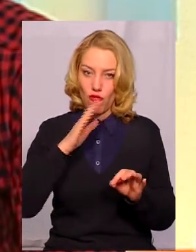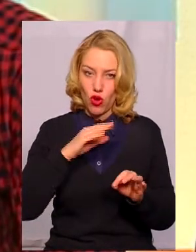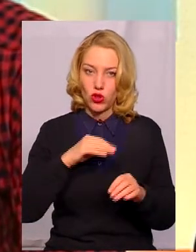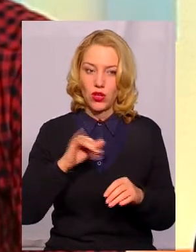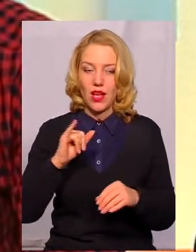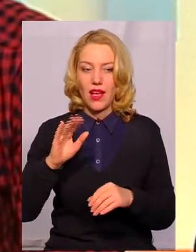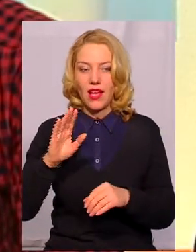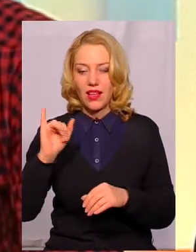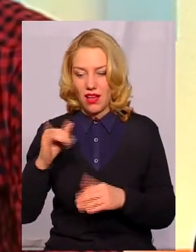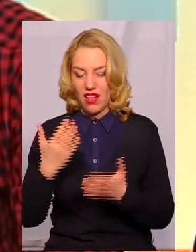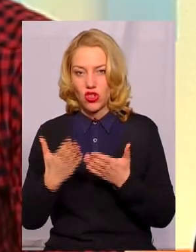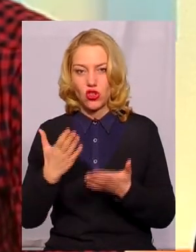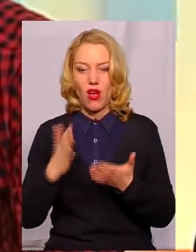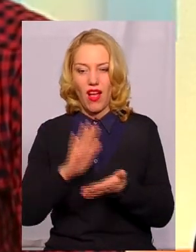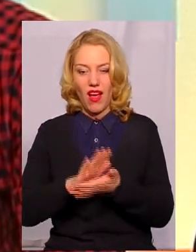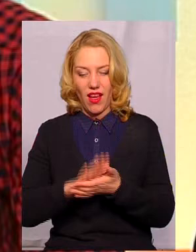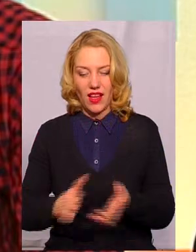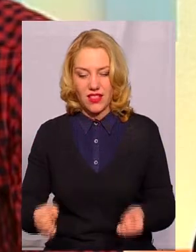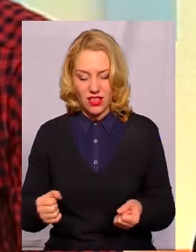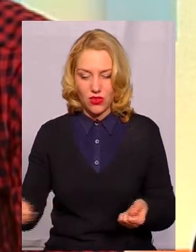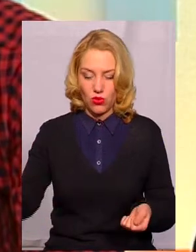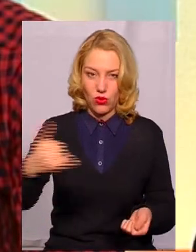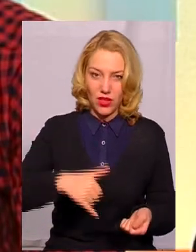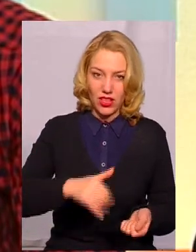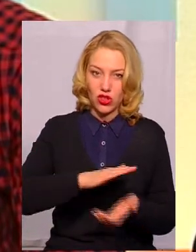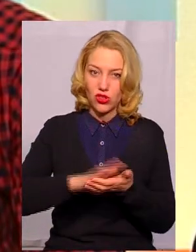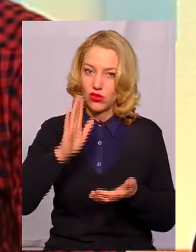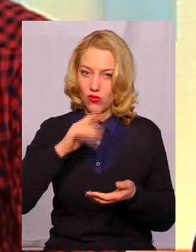прийде хазяйка з грязною кастрюлею, вода в ній чиста не буде.